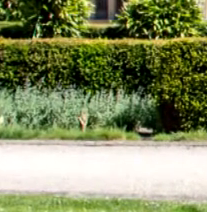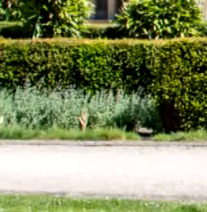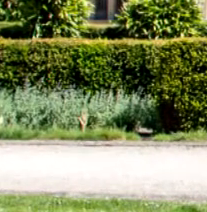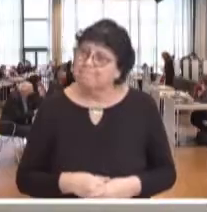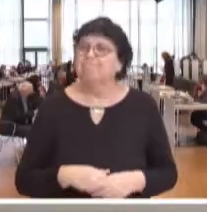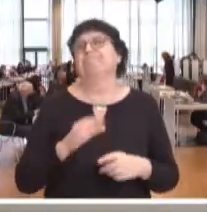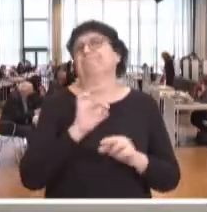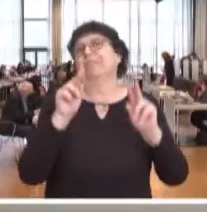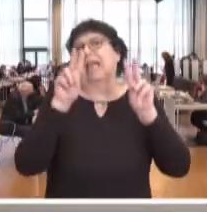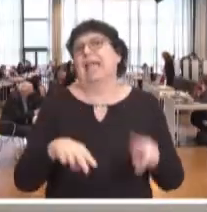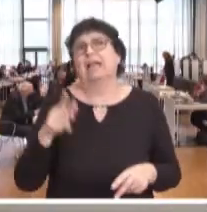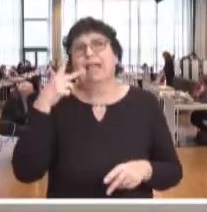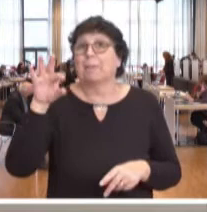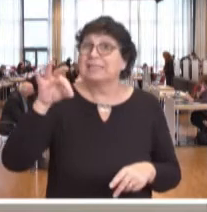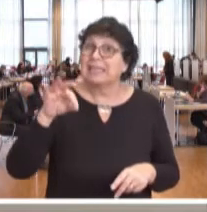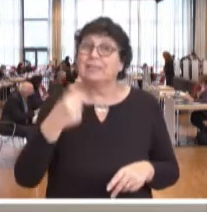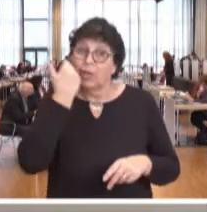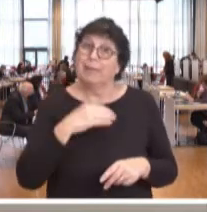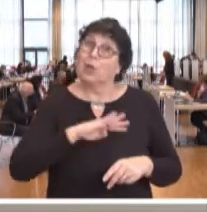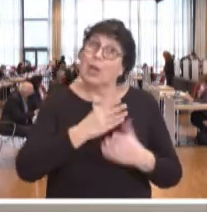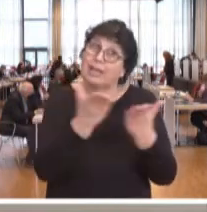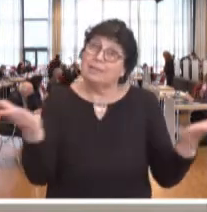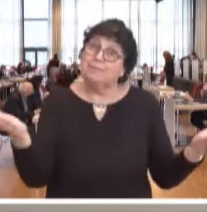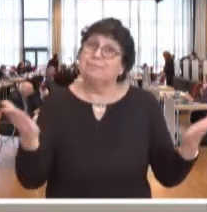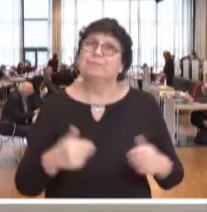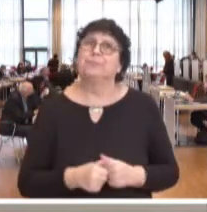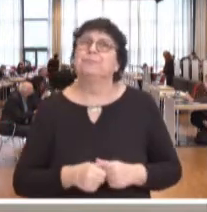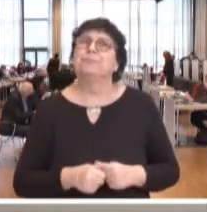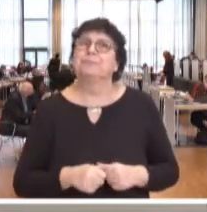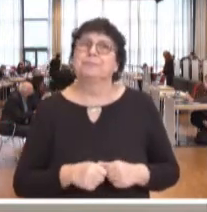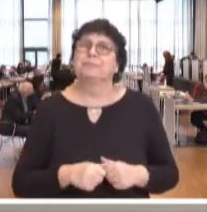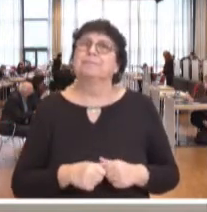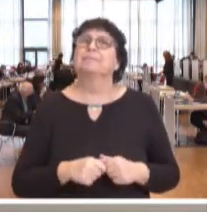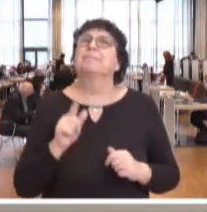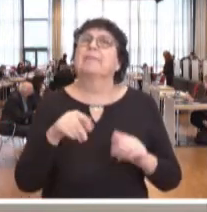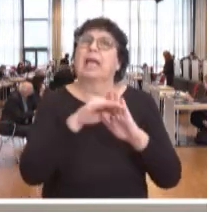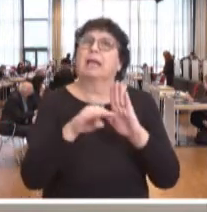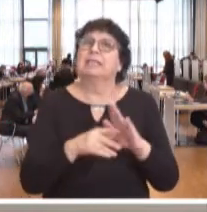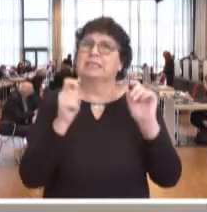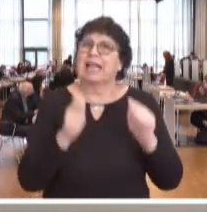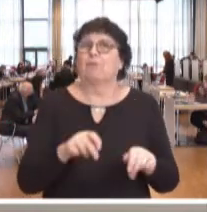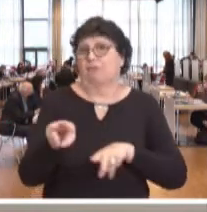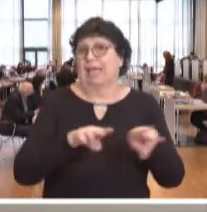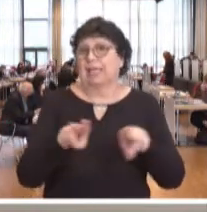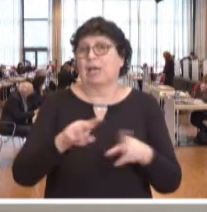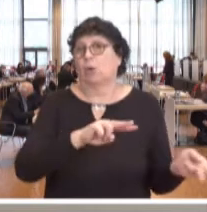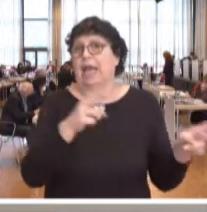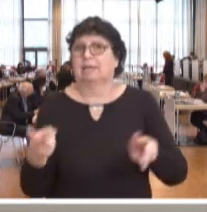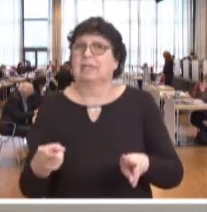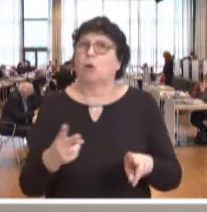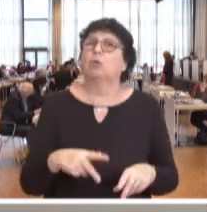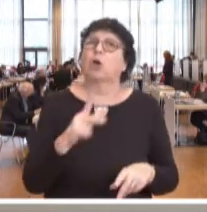Sehr geehrter Herr Präsident, liebe Kolleginnen und Kollegen, der Gesetzentwurf der Regierung zur Änderung des